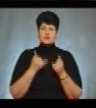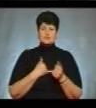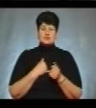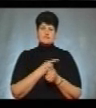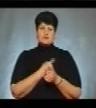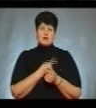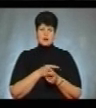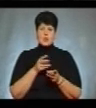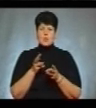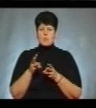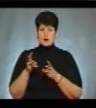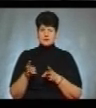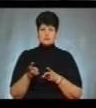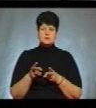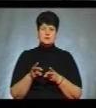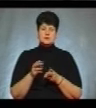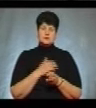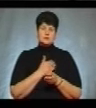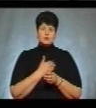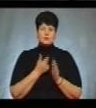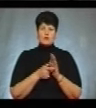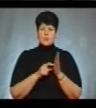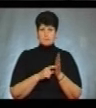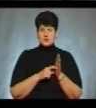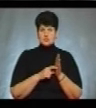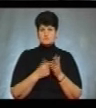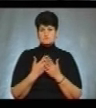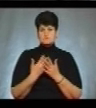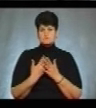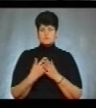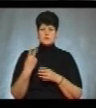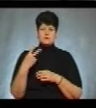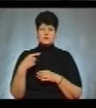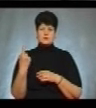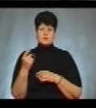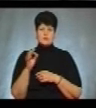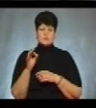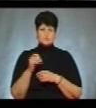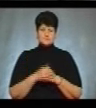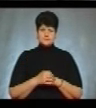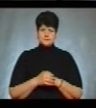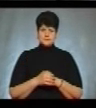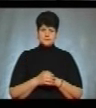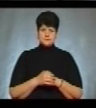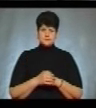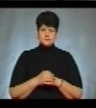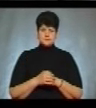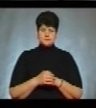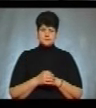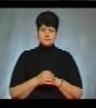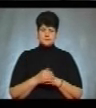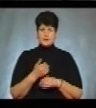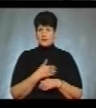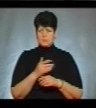опалюється температура в приміщеннях десь в межах 21 градуса. Ми